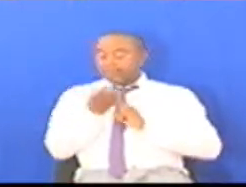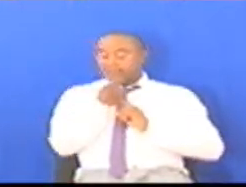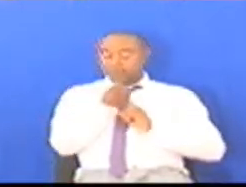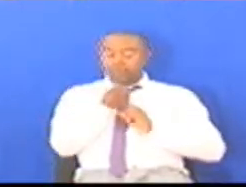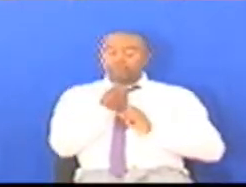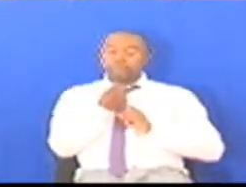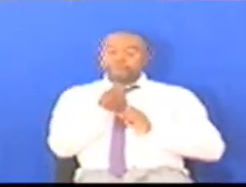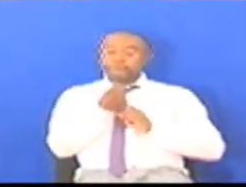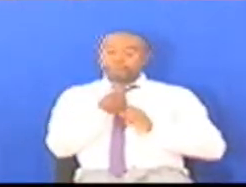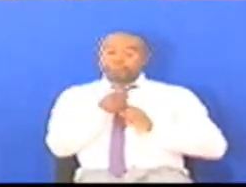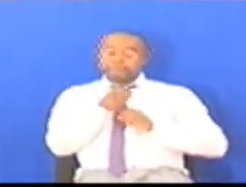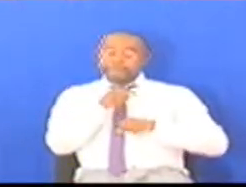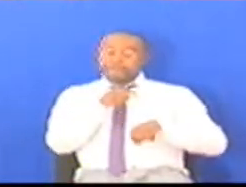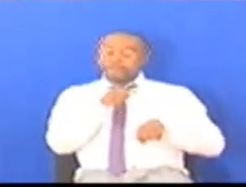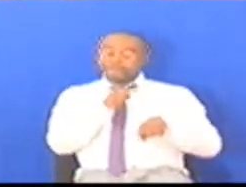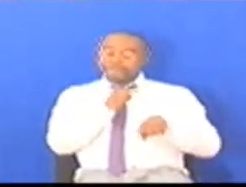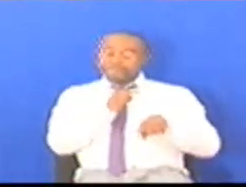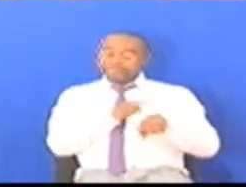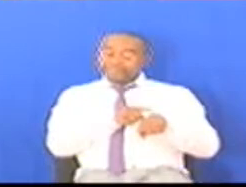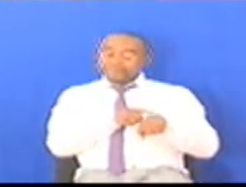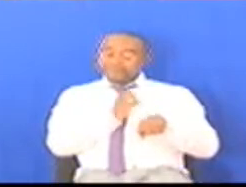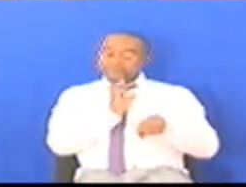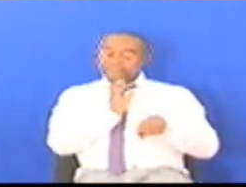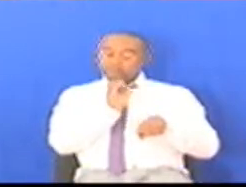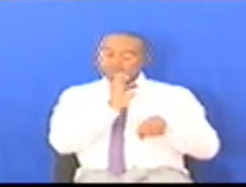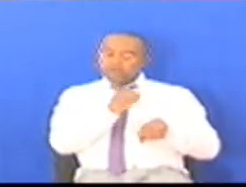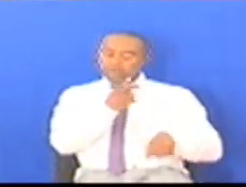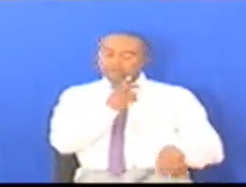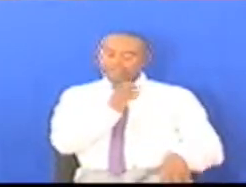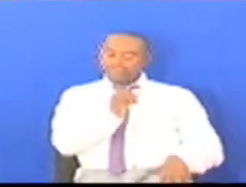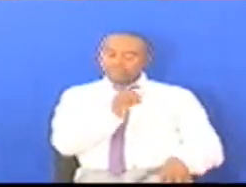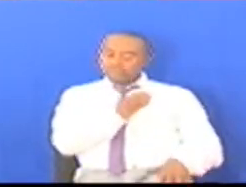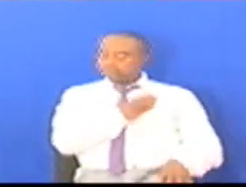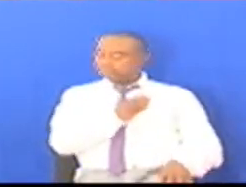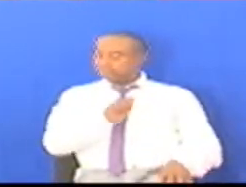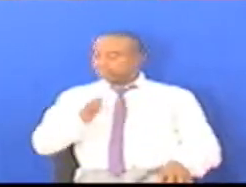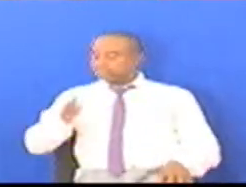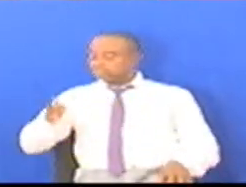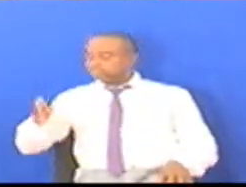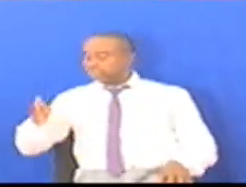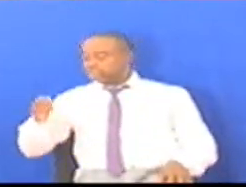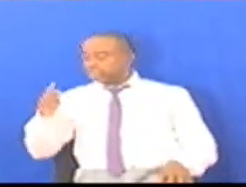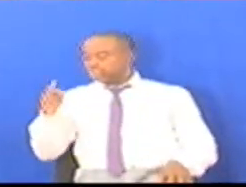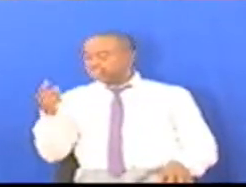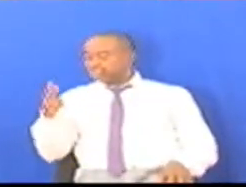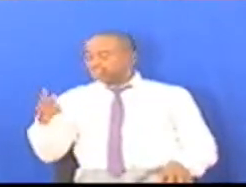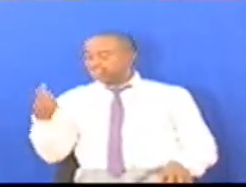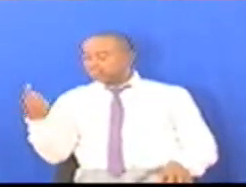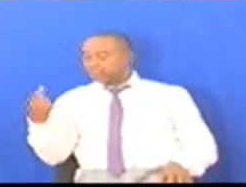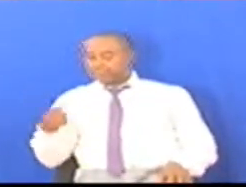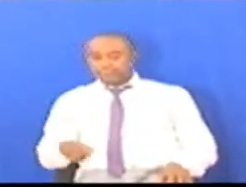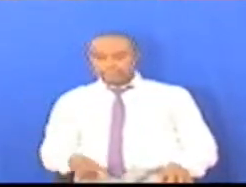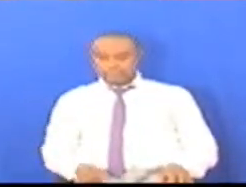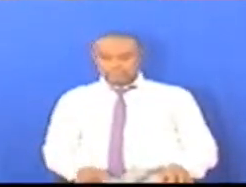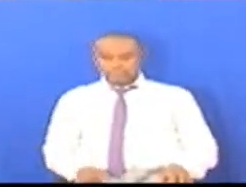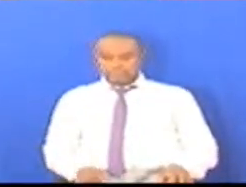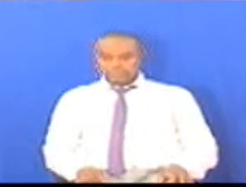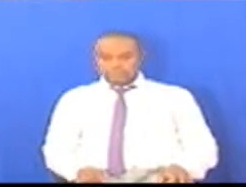cha mwaka elfumbiri Na ishurini, elfumbiri na ishurini na moja Kwanza kabisa